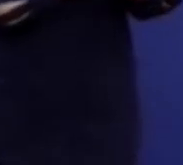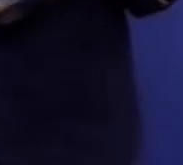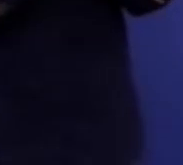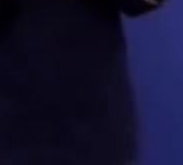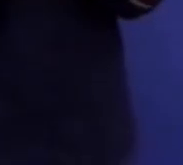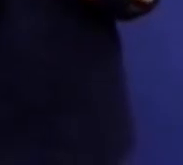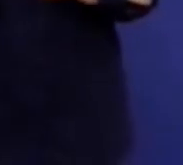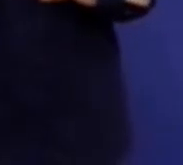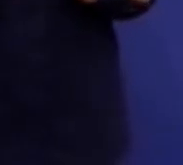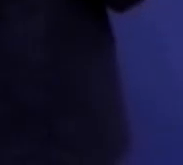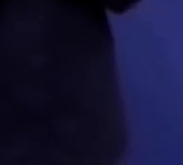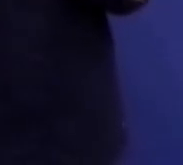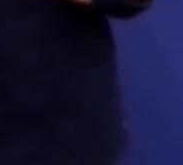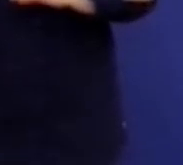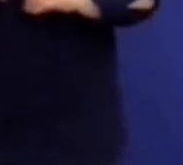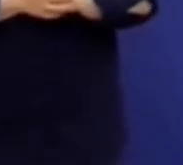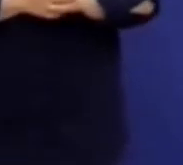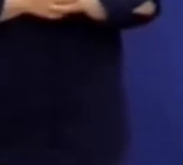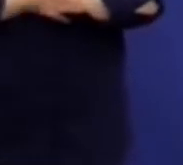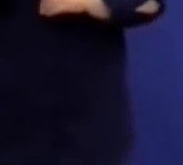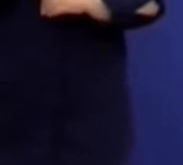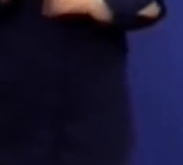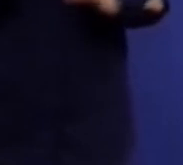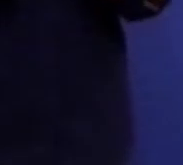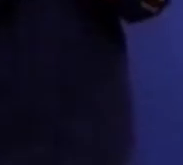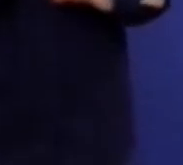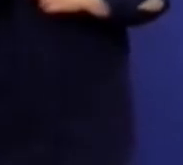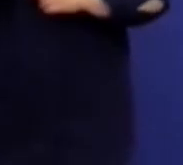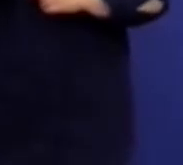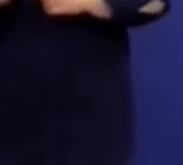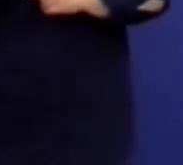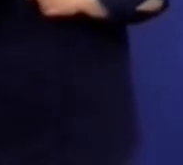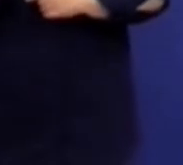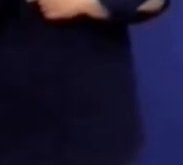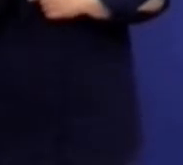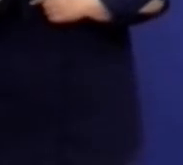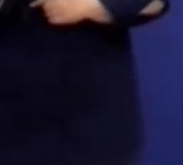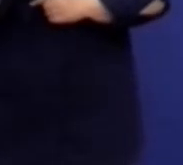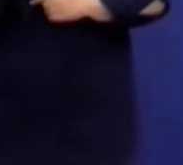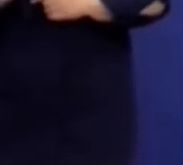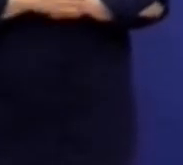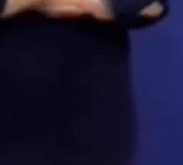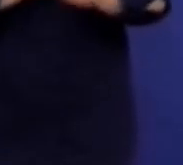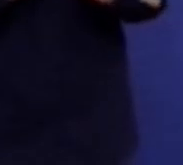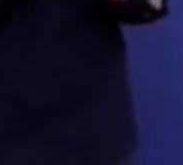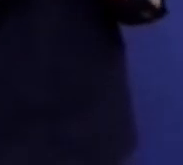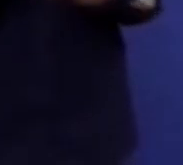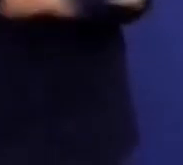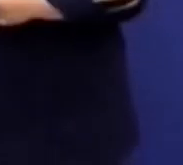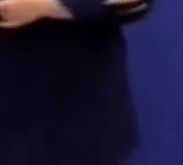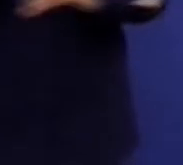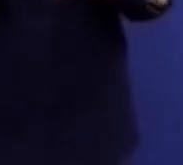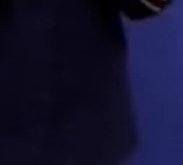46%. Тобто на 11% за 11 днів. Це кількість ліжок, яке було